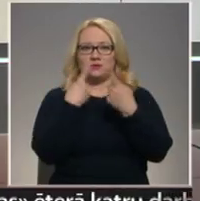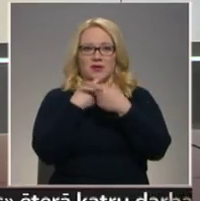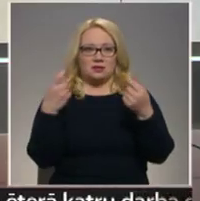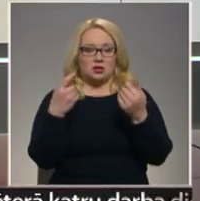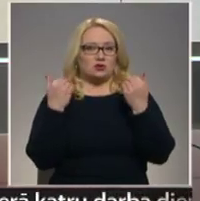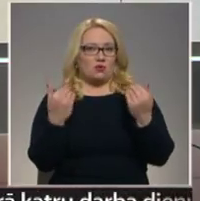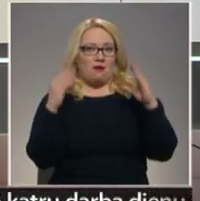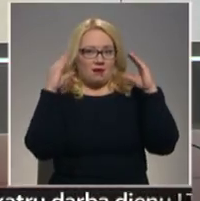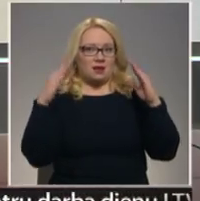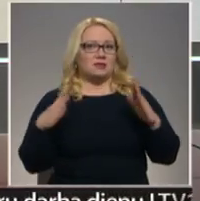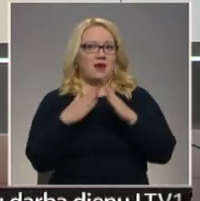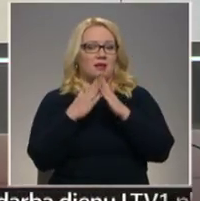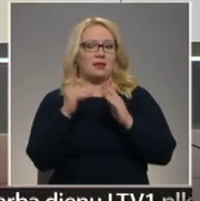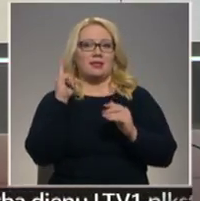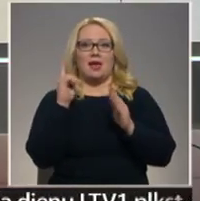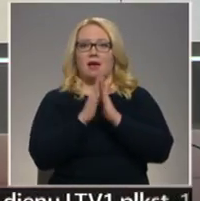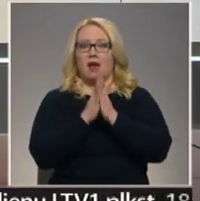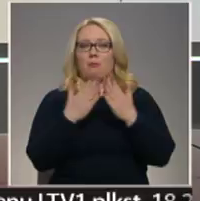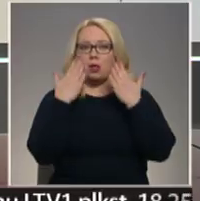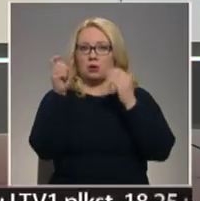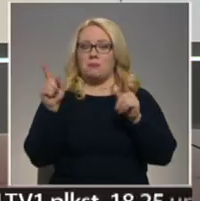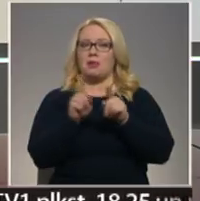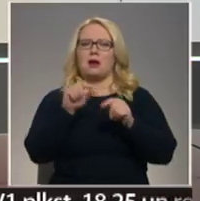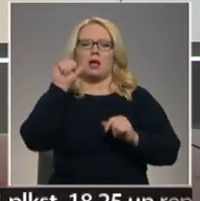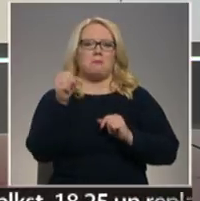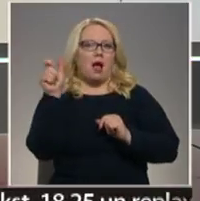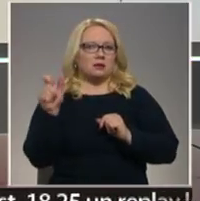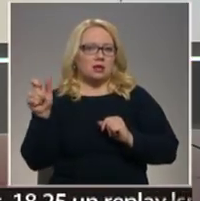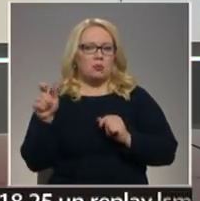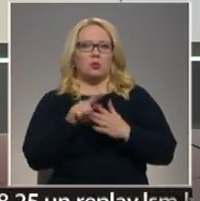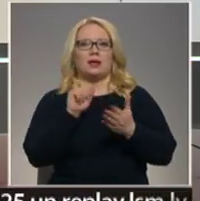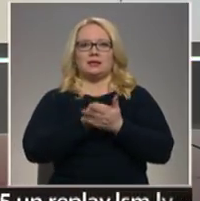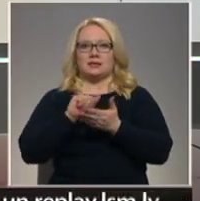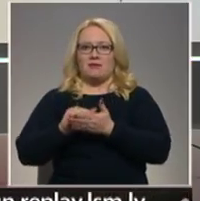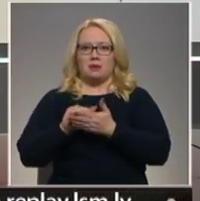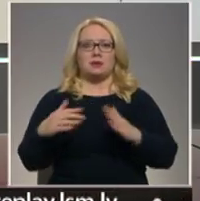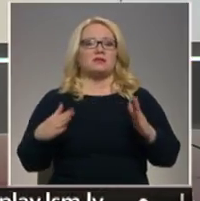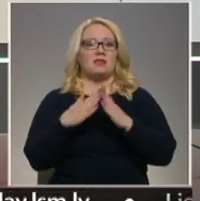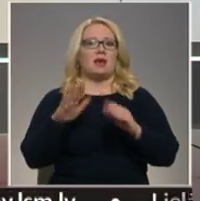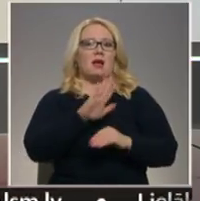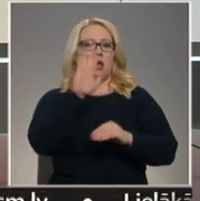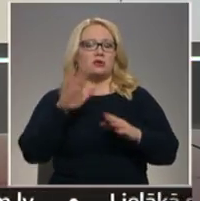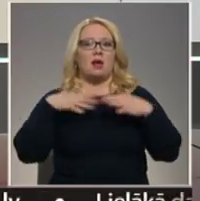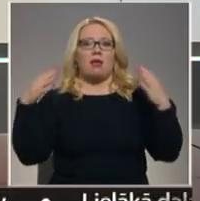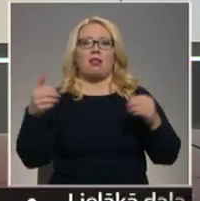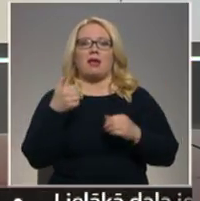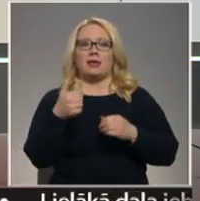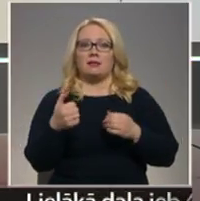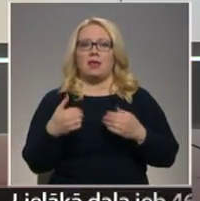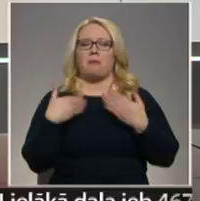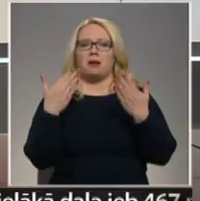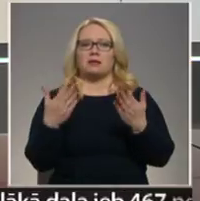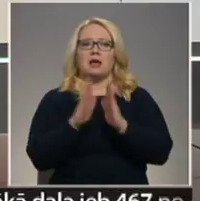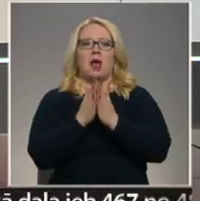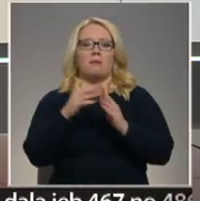Šovakar svētki ne tikai grāmatu lasītājiem, bet arī māksliniekiem un izdevējiem. Svinīgā gaisotnē lielajā ģildē tiek pasniegtas